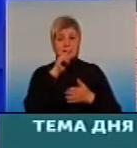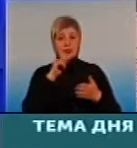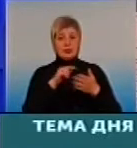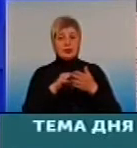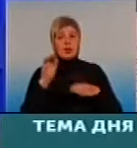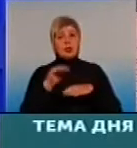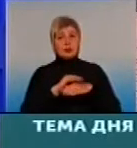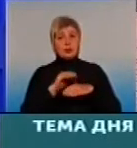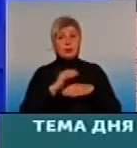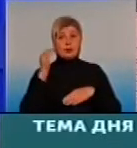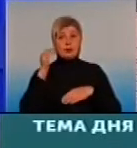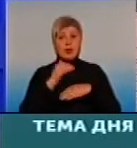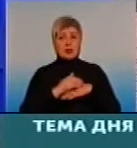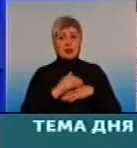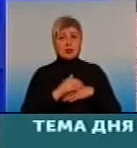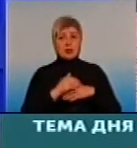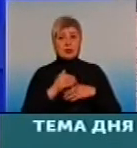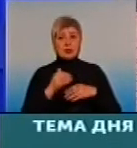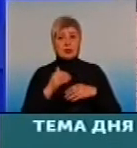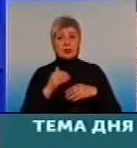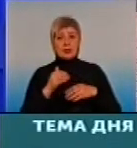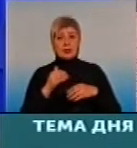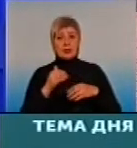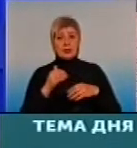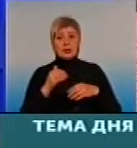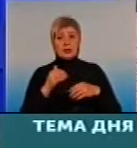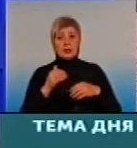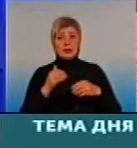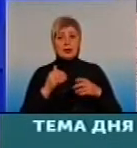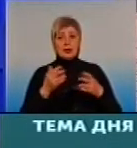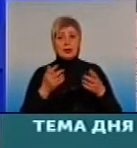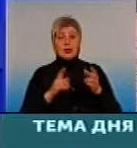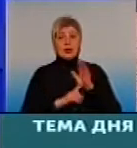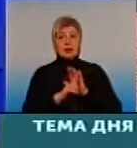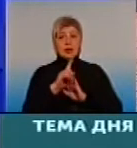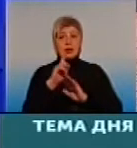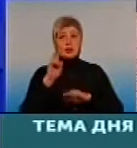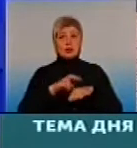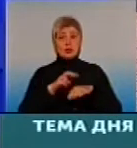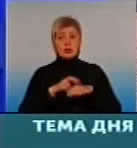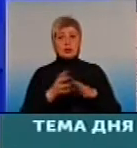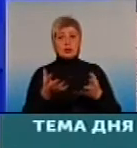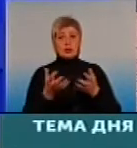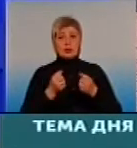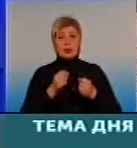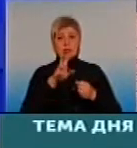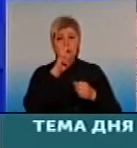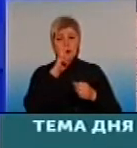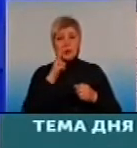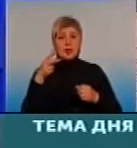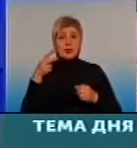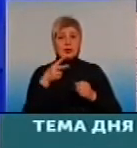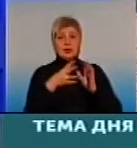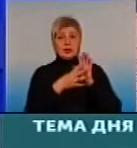Доброго вечера. Виталий. С кем, конечно, требует что-то сработать. Начинающий доктор получает зарплату на руки 2 900,